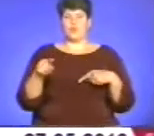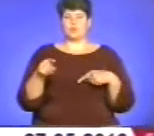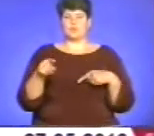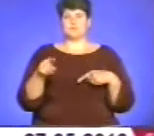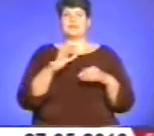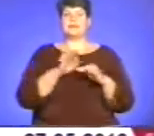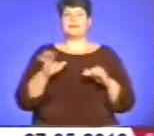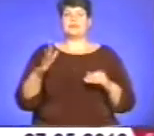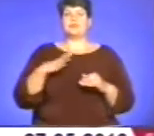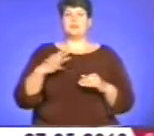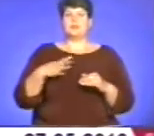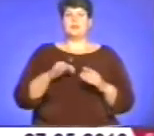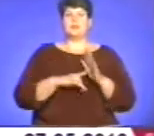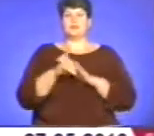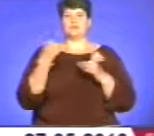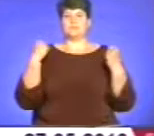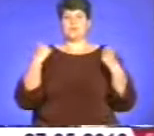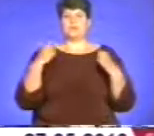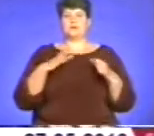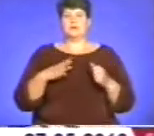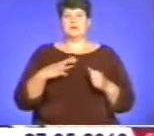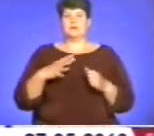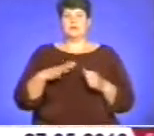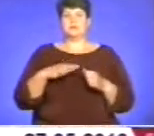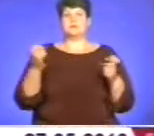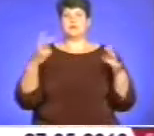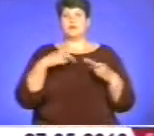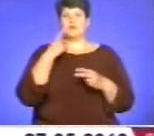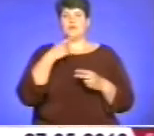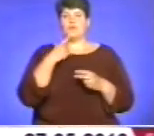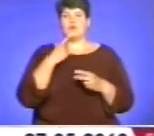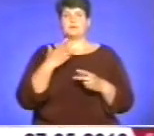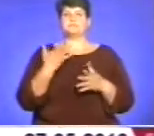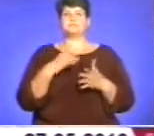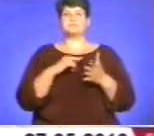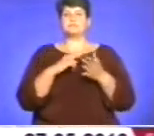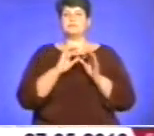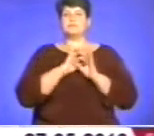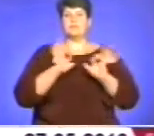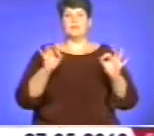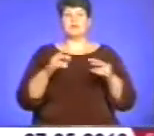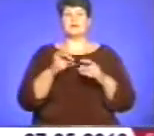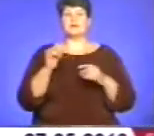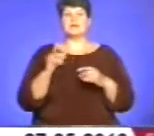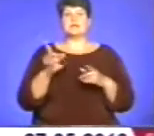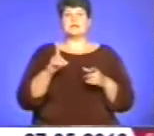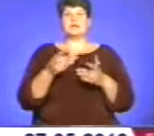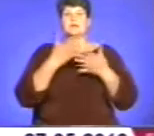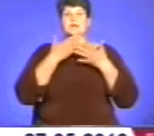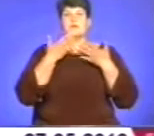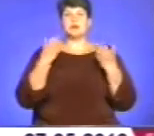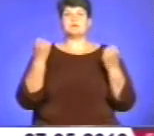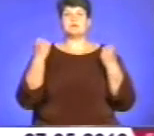чекали на початок змагань з нетерпінням. Спеціалісти зазначають, відміна риса цих учасників від інших – це відсутність